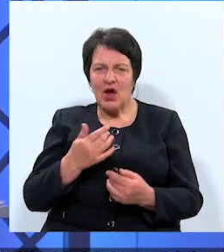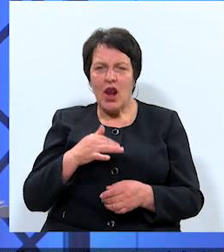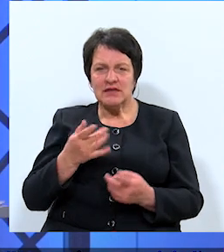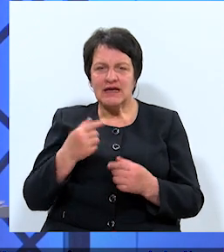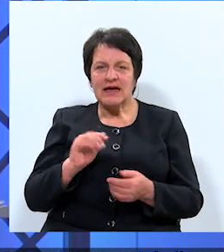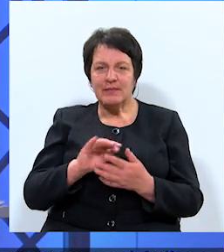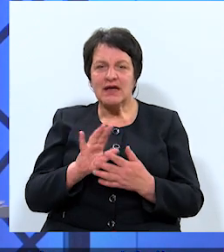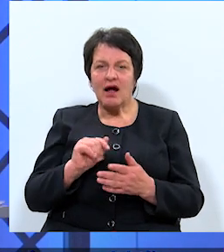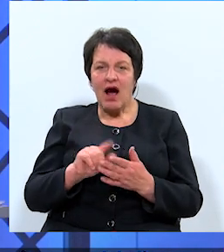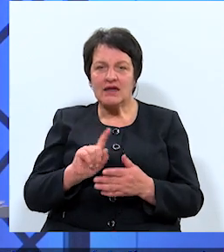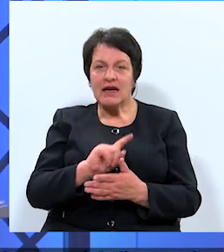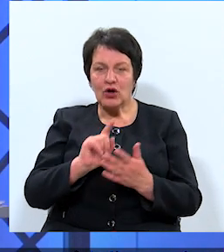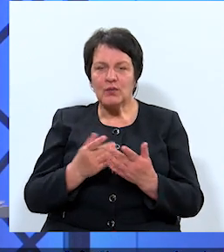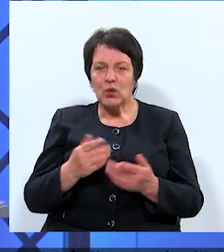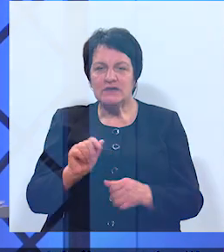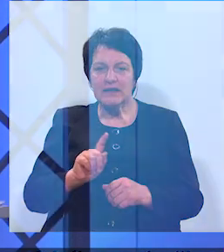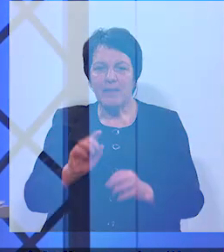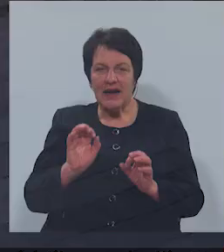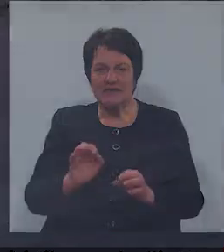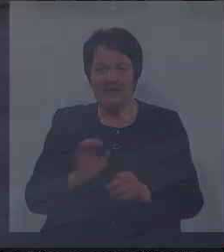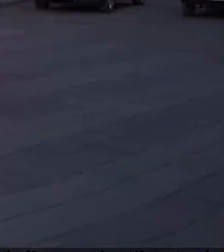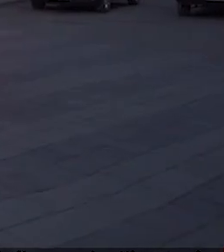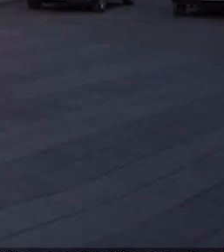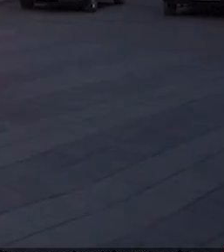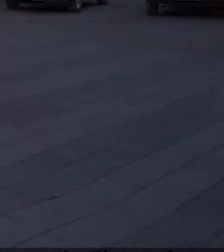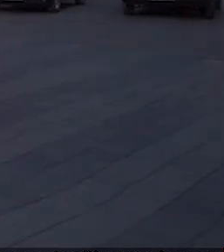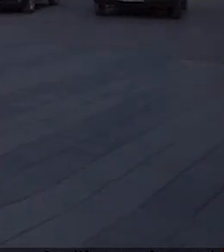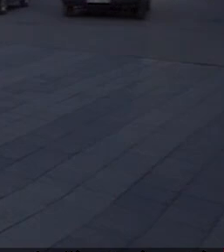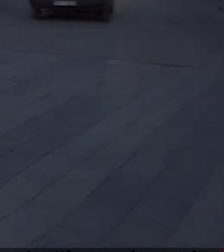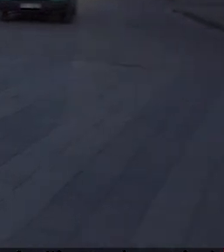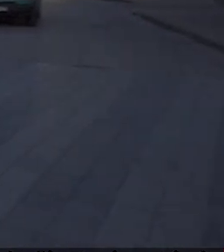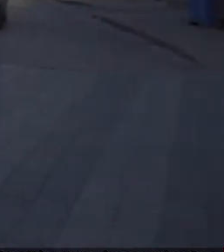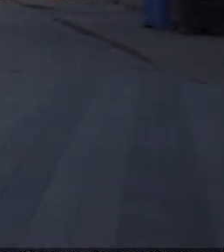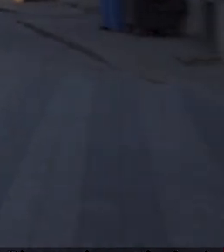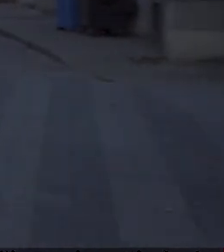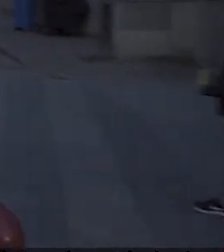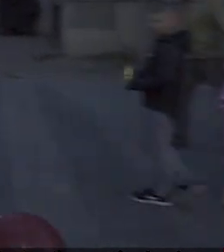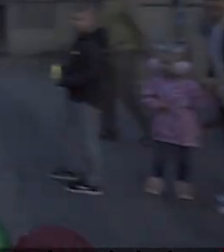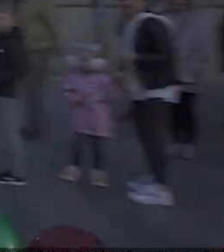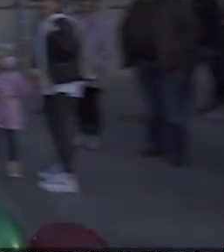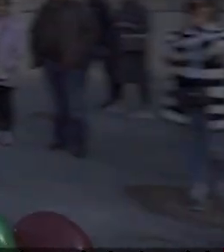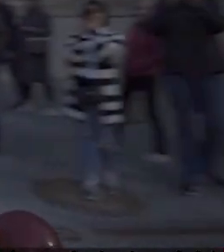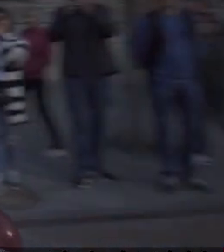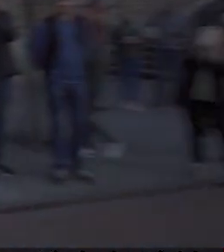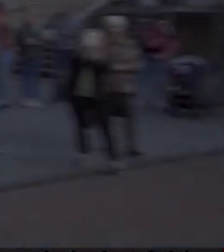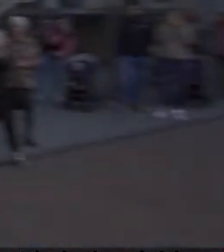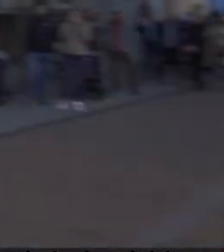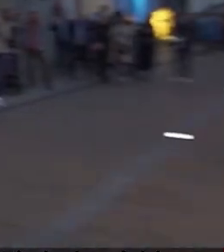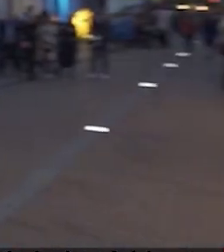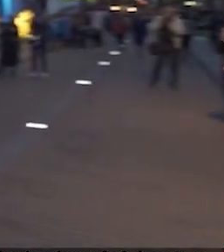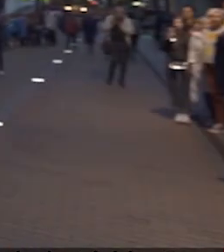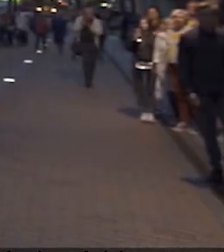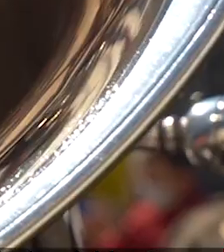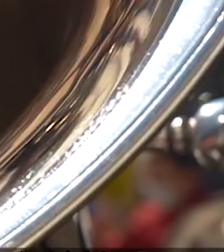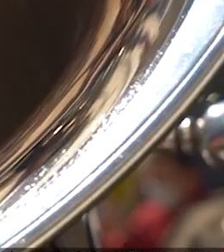kādi tad ir jautājumi un kuras ir pareizās atbildes. Debošu dalībniekiem par Daugavpili jāatbild uz sešiem jautājumiem par